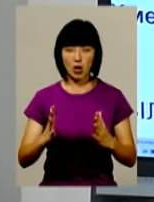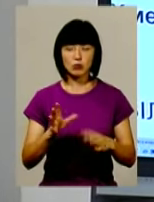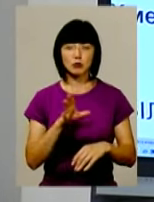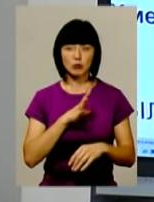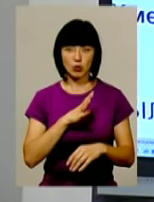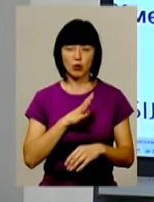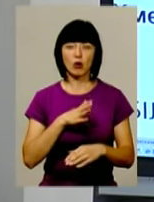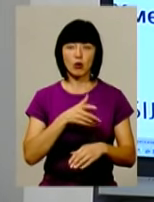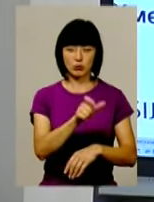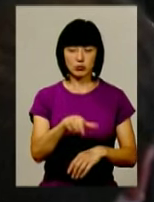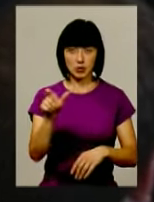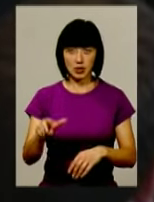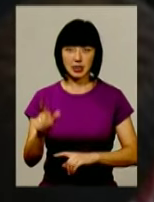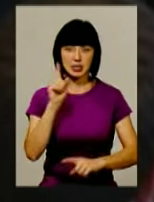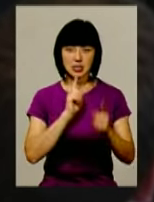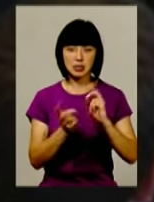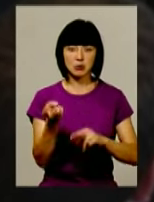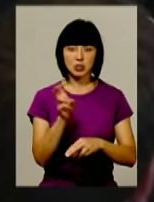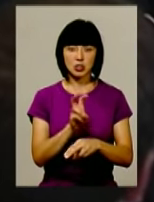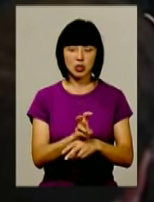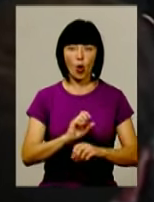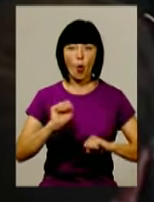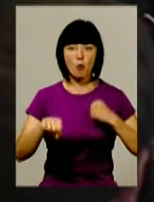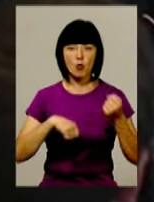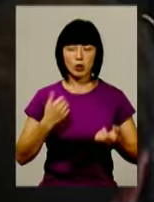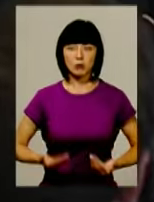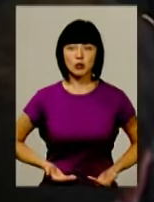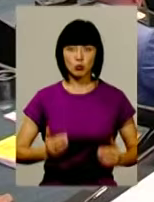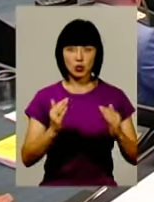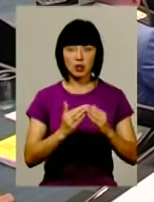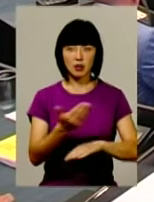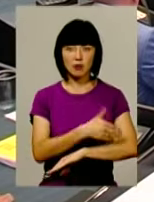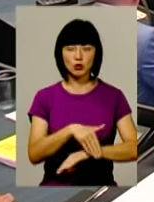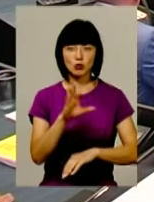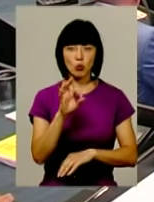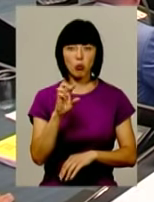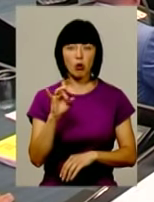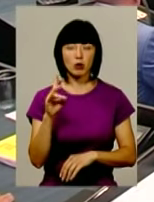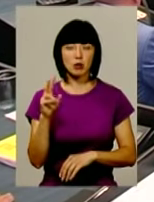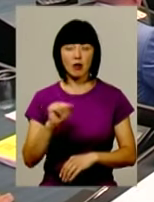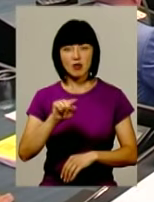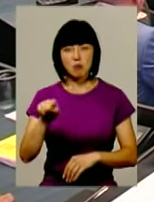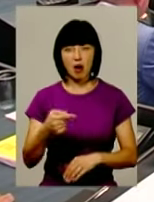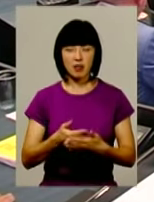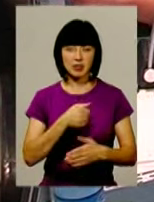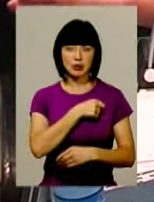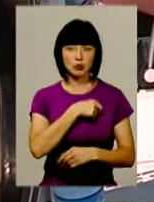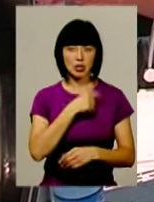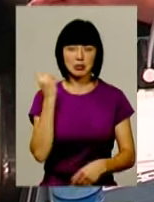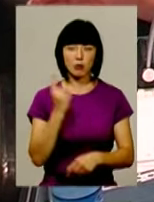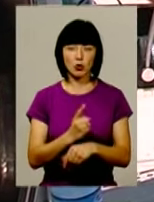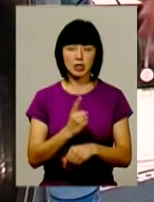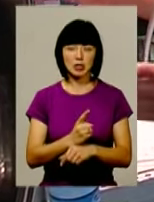обійшлося без громадськості. На пленарне засідання завітали обурені мешканці будинку, що на вулиці Соборній. Вони вимагали від міських обранців